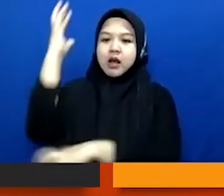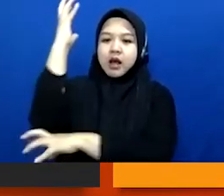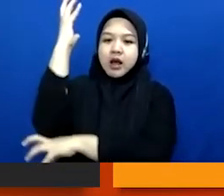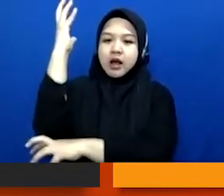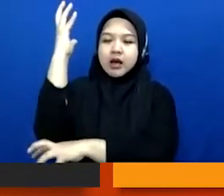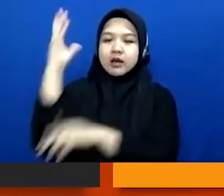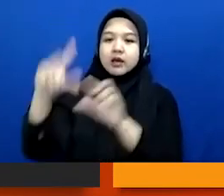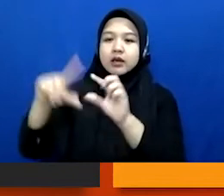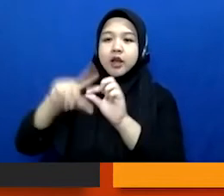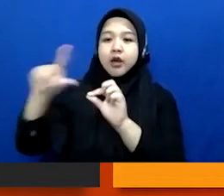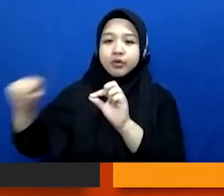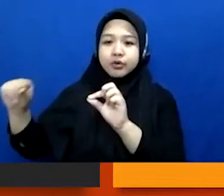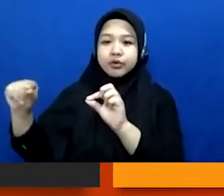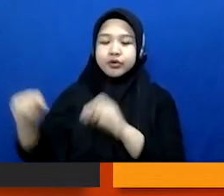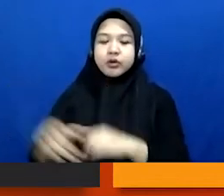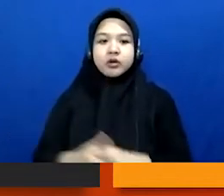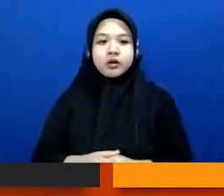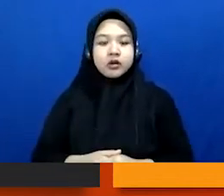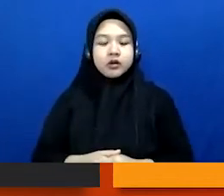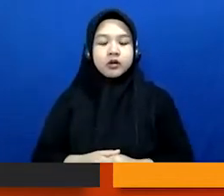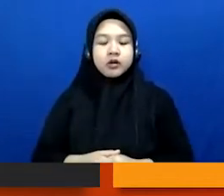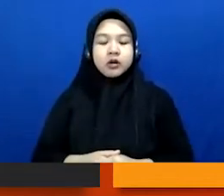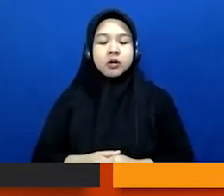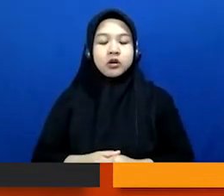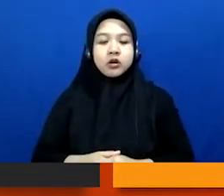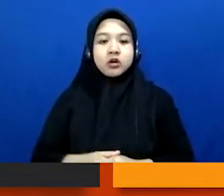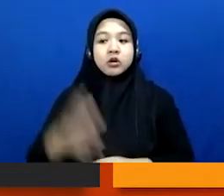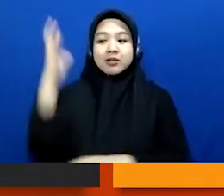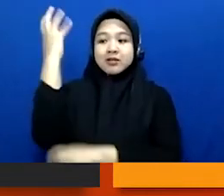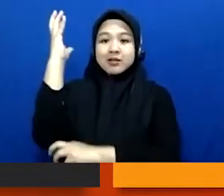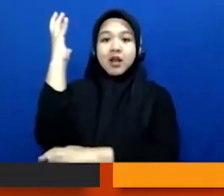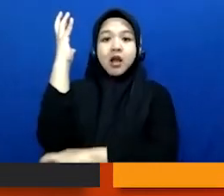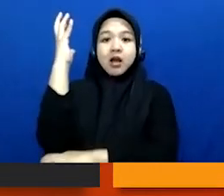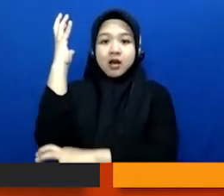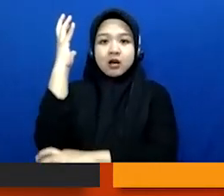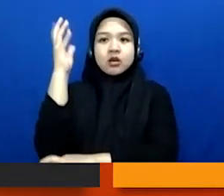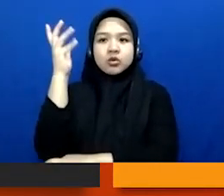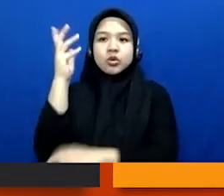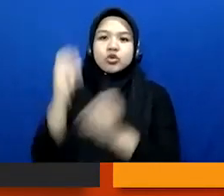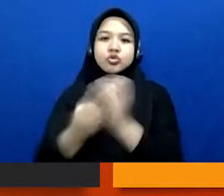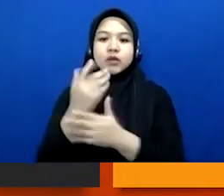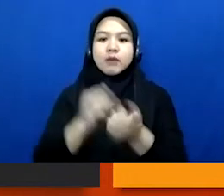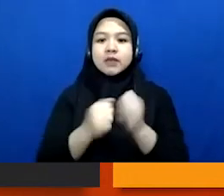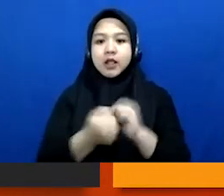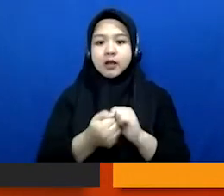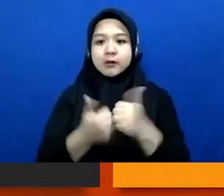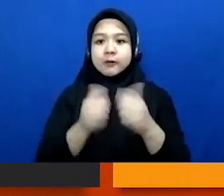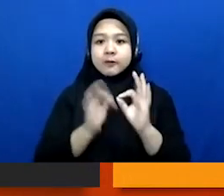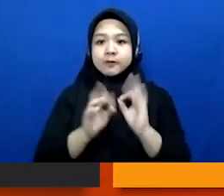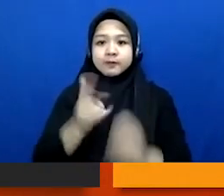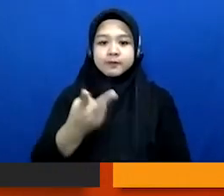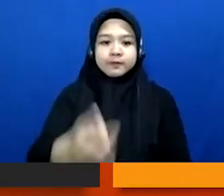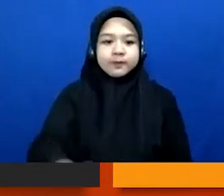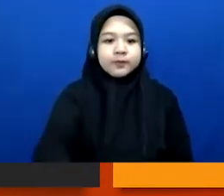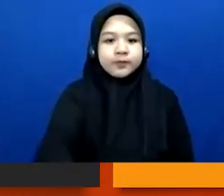daunnya gitu kan nah bagian akar adalah akar masalahnya persoalan mendasarnya apa